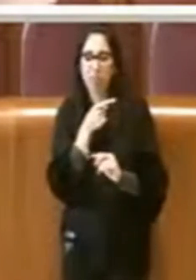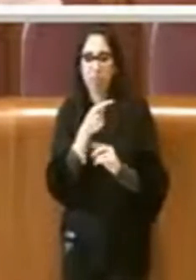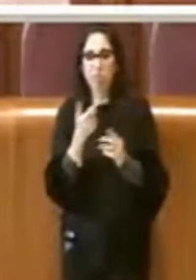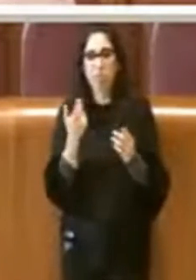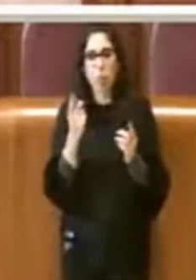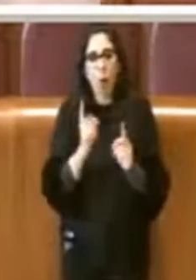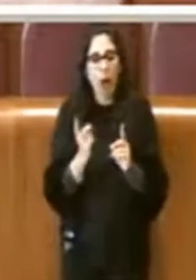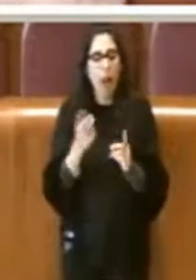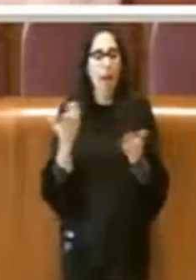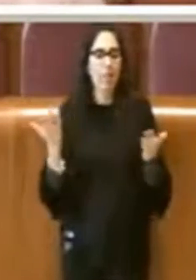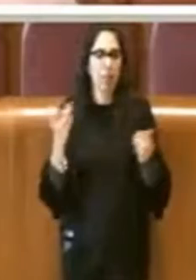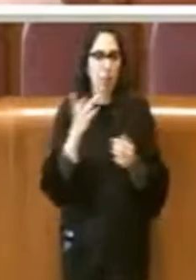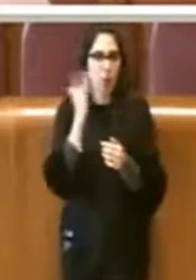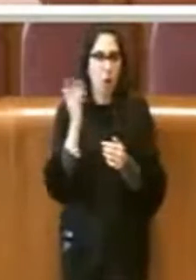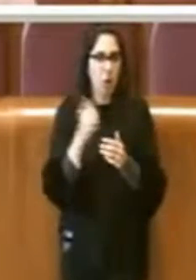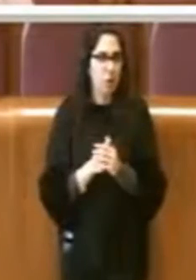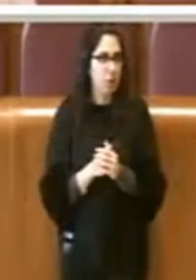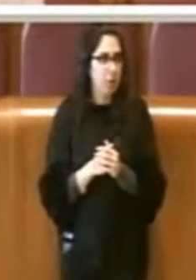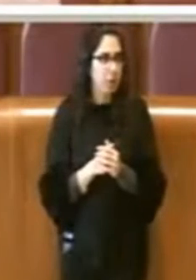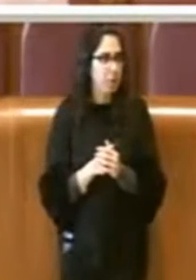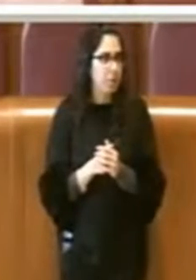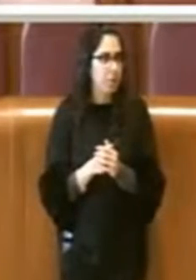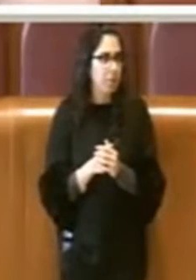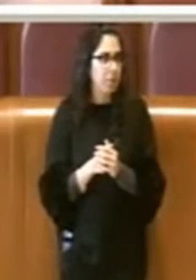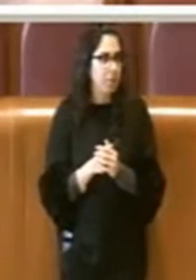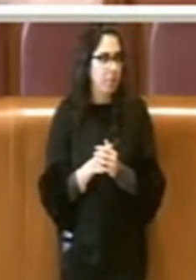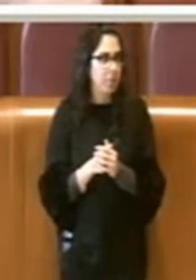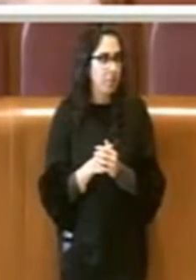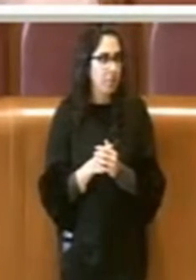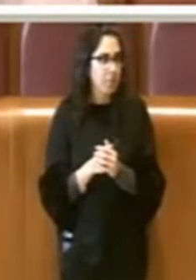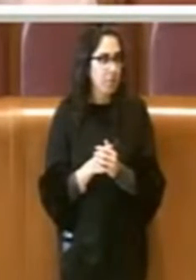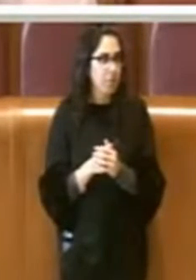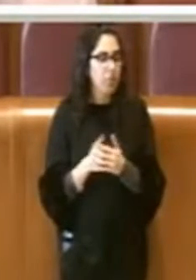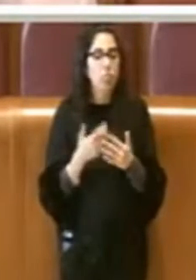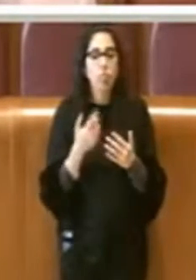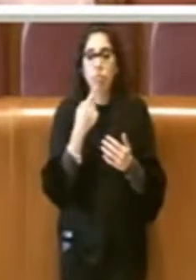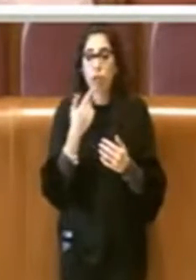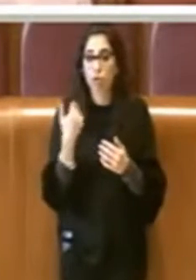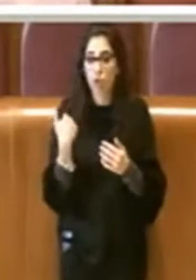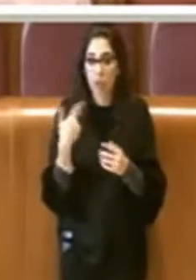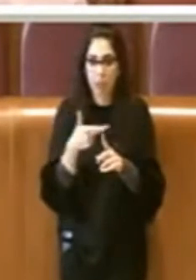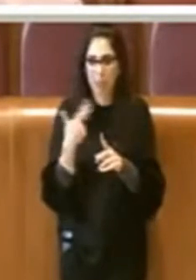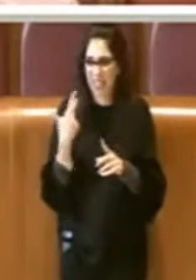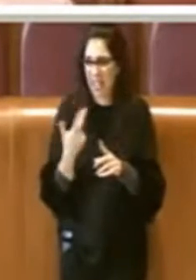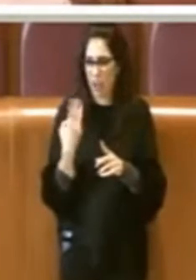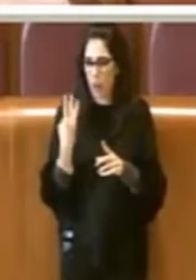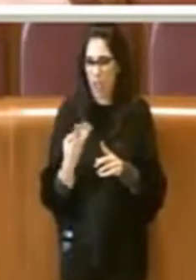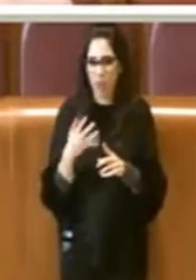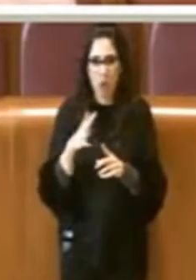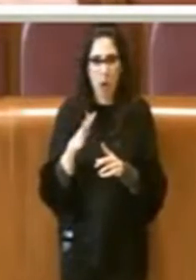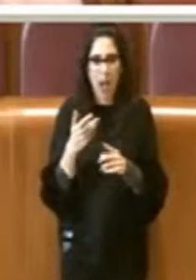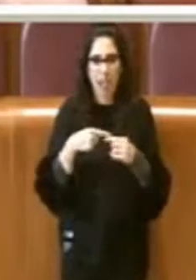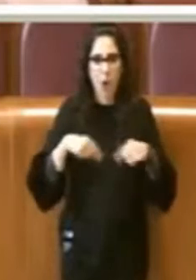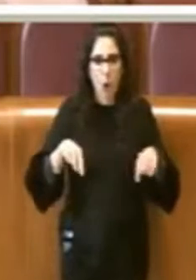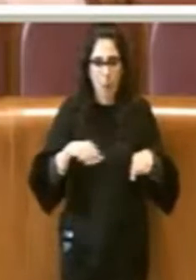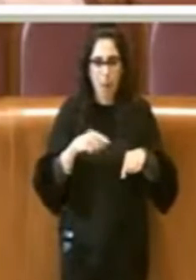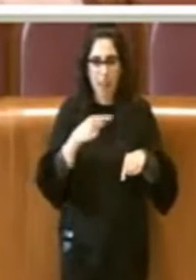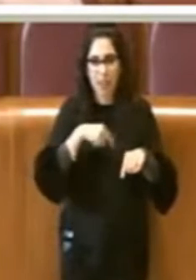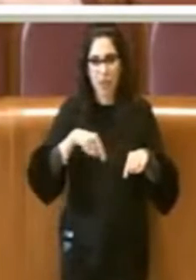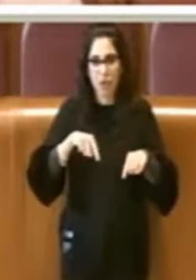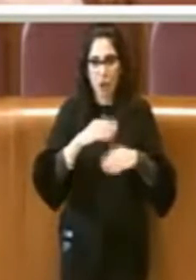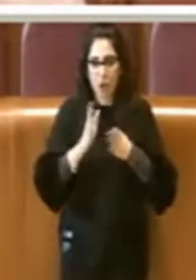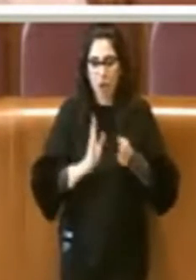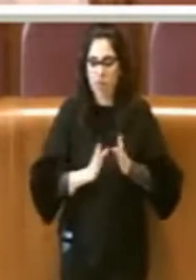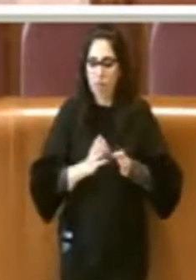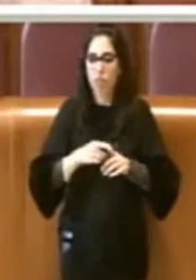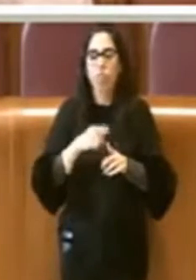come dicevo prima, noi già nei tre o quattro anni di andamento della Commissione abbiamo dato